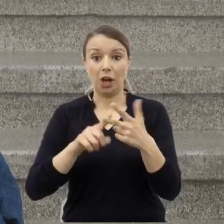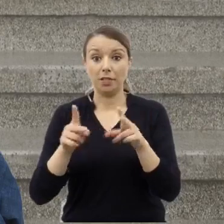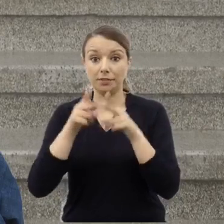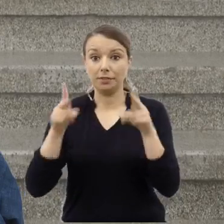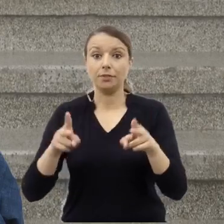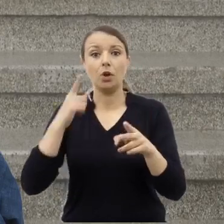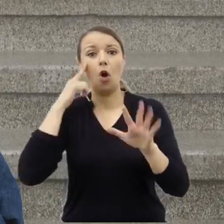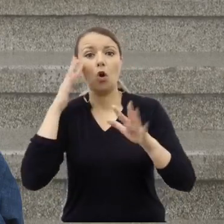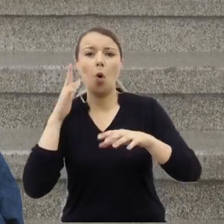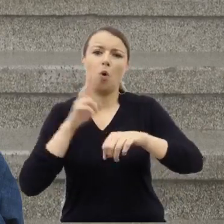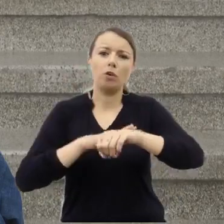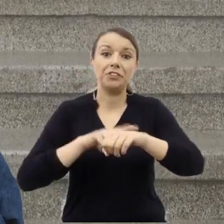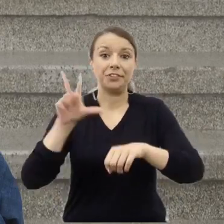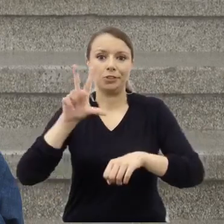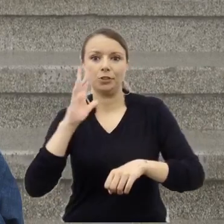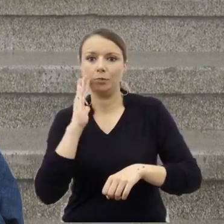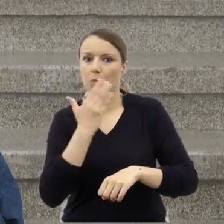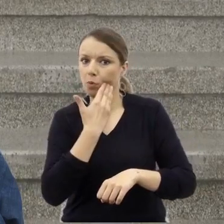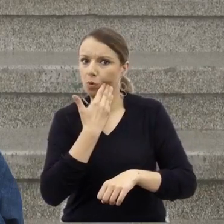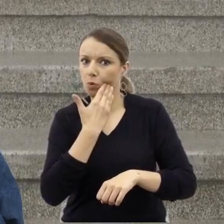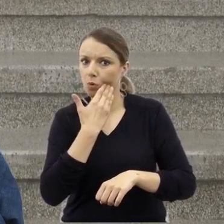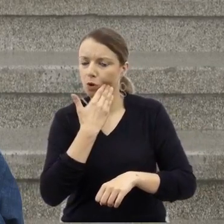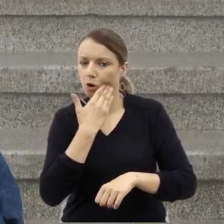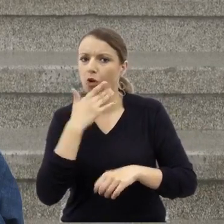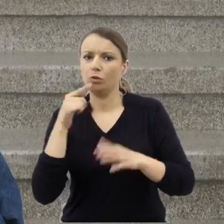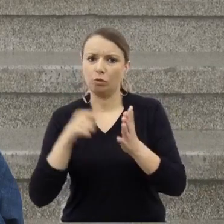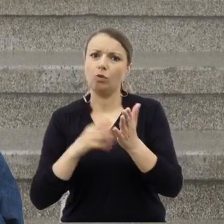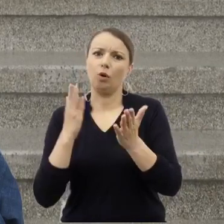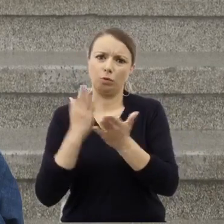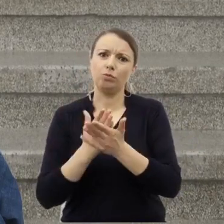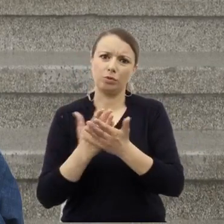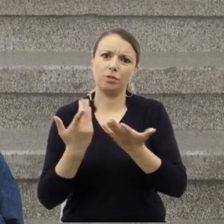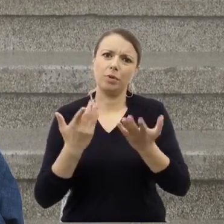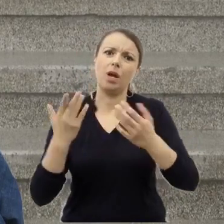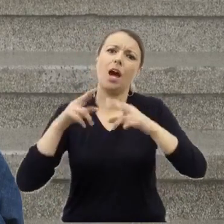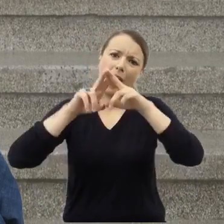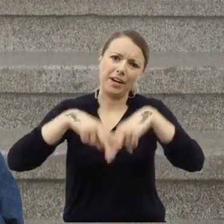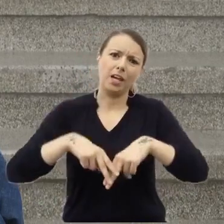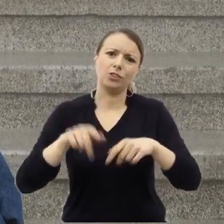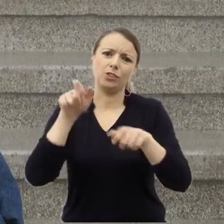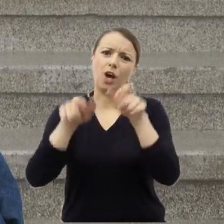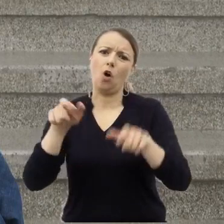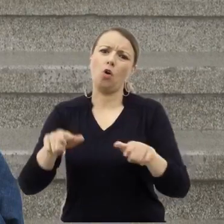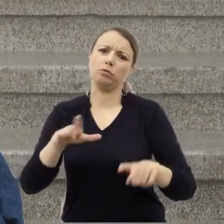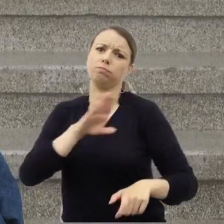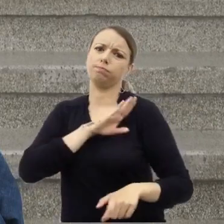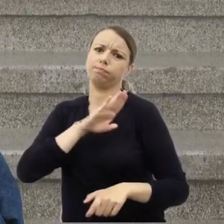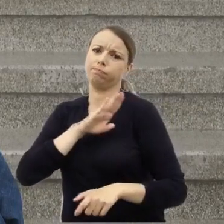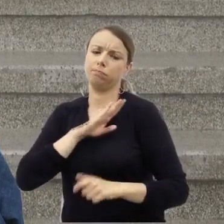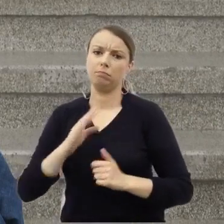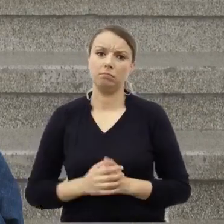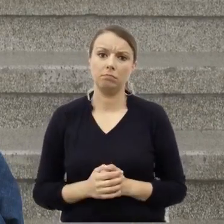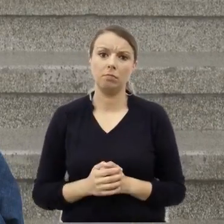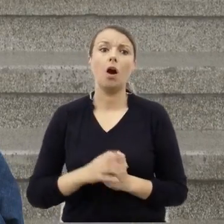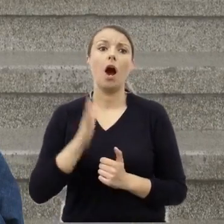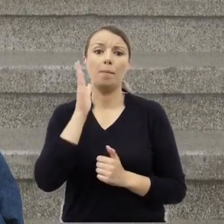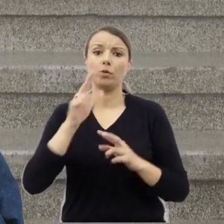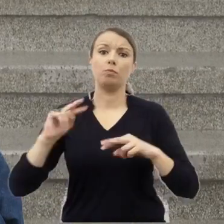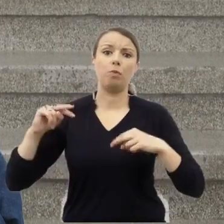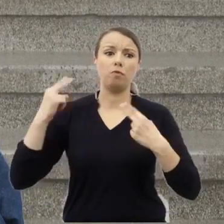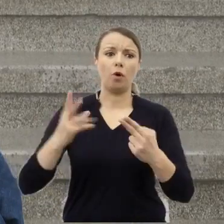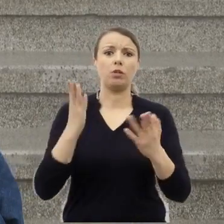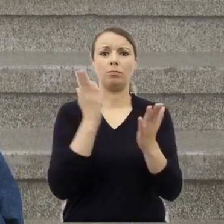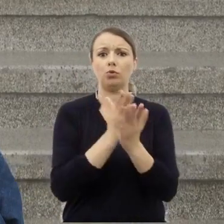właściwie pociągnęła te ostatnie ofiary. Porządek udało się przywrócić dopiero, kiedy